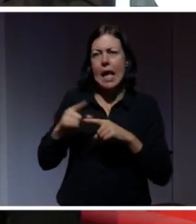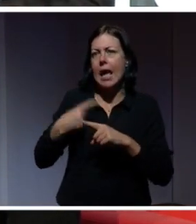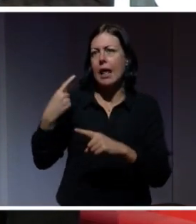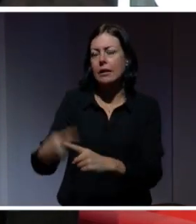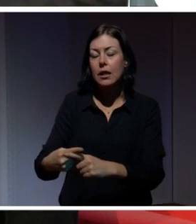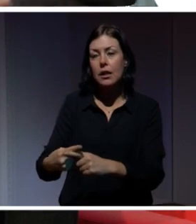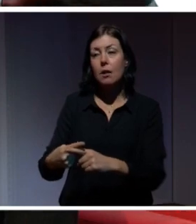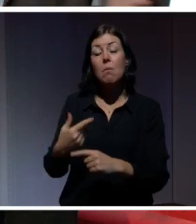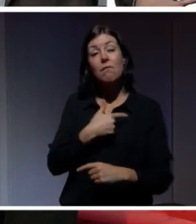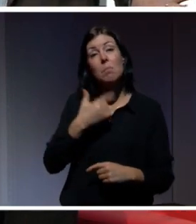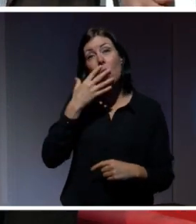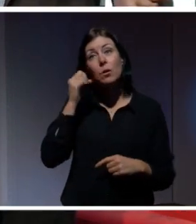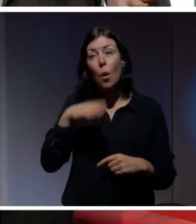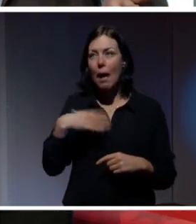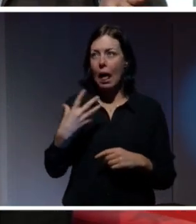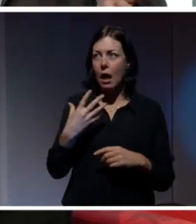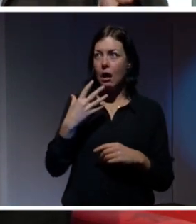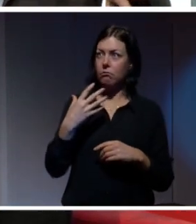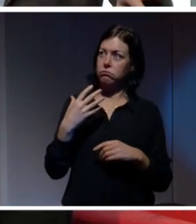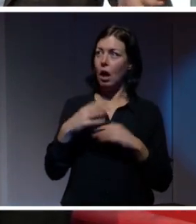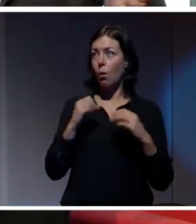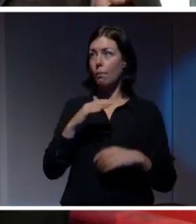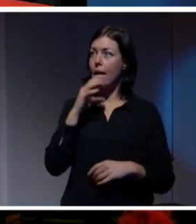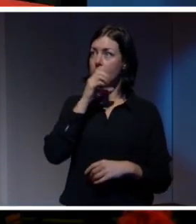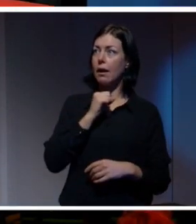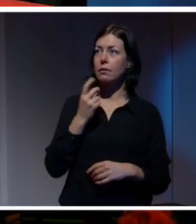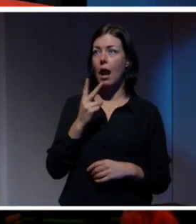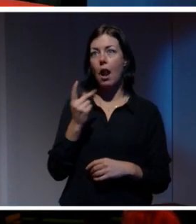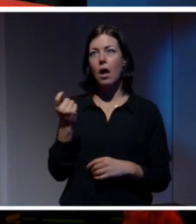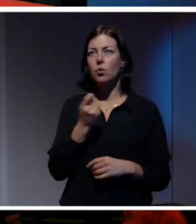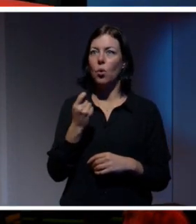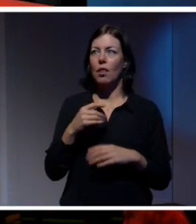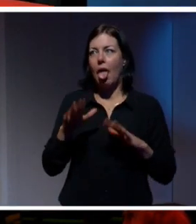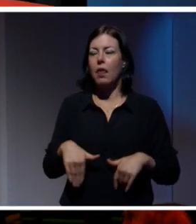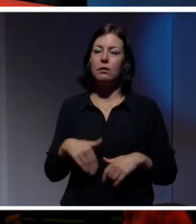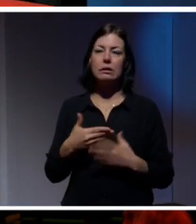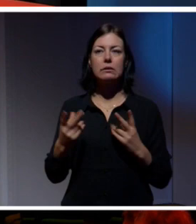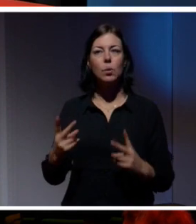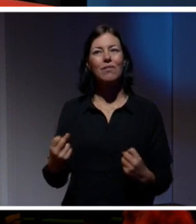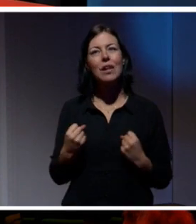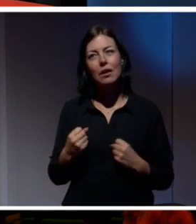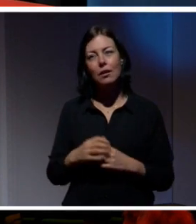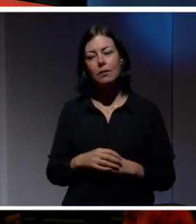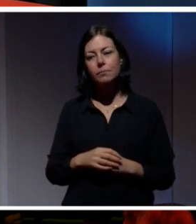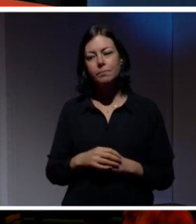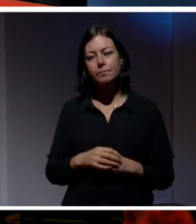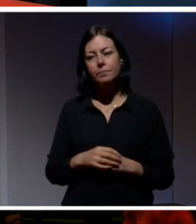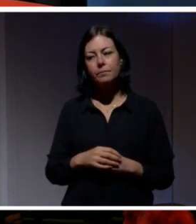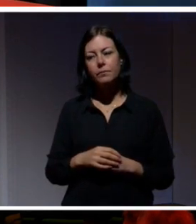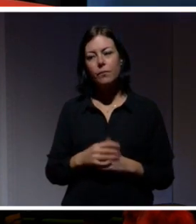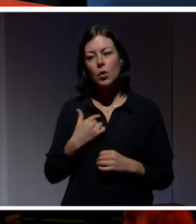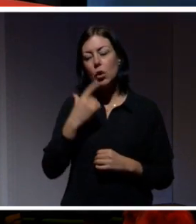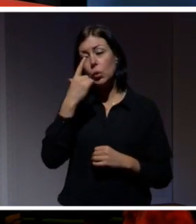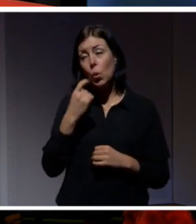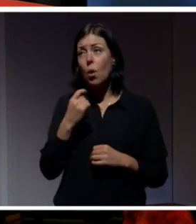det så är det antingen som hemligheter eller som någonting som är tramsigt och oviktigt. Så där tror jag ju att kunna